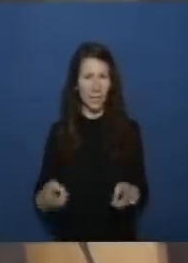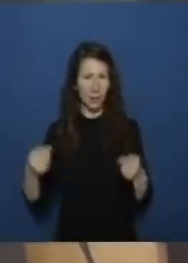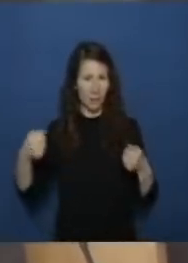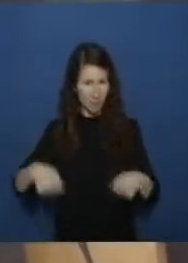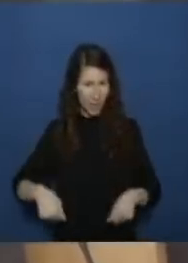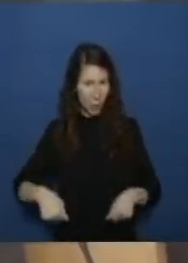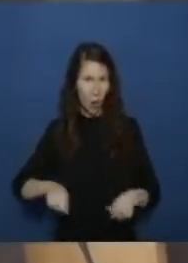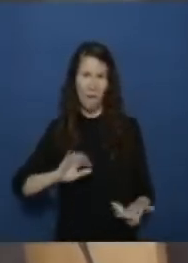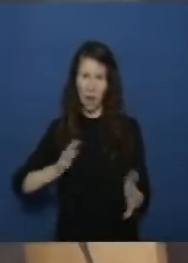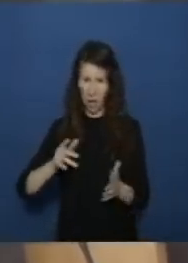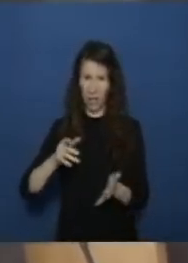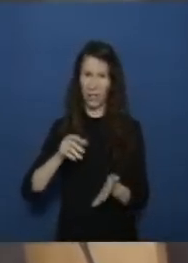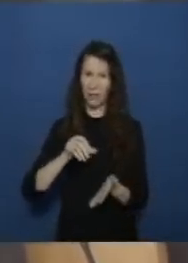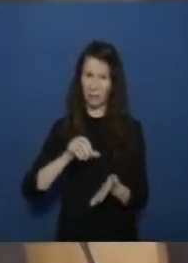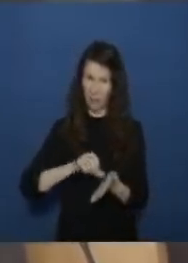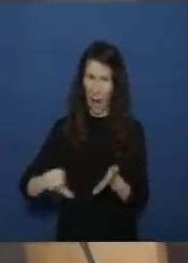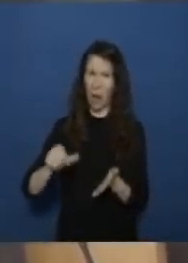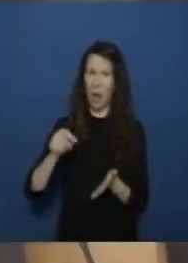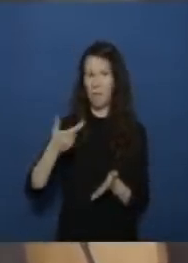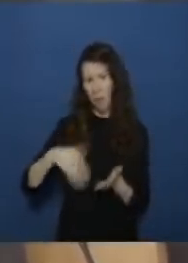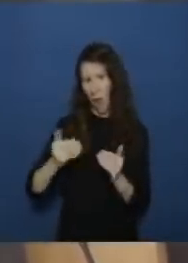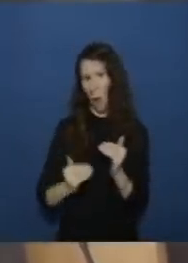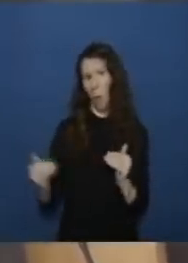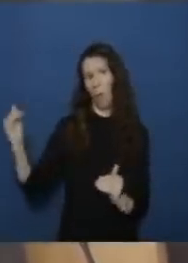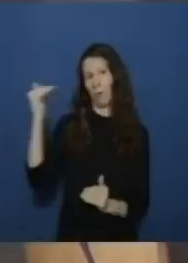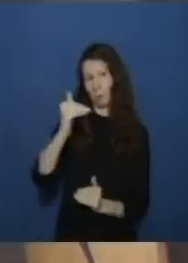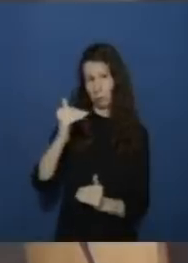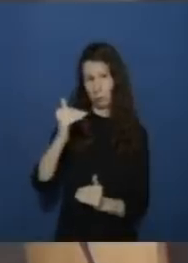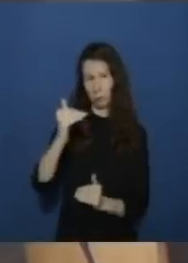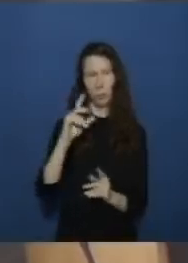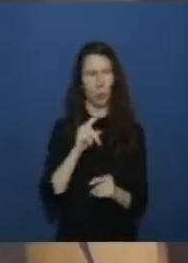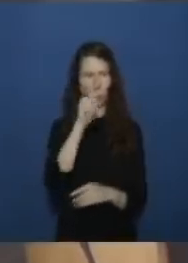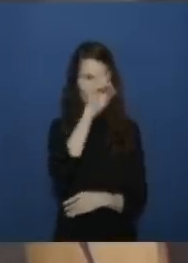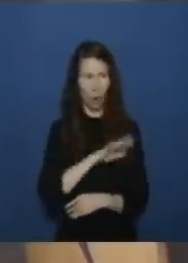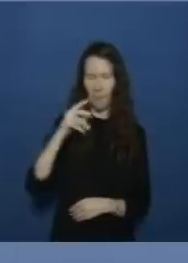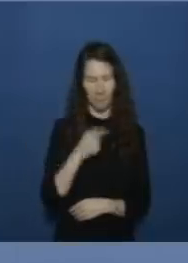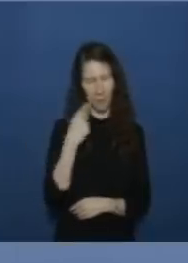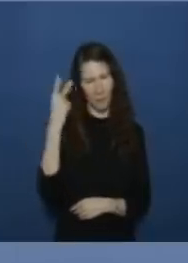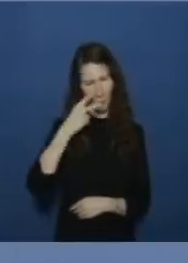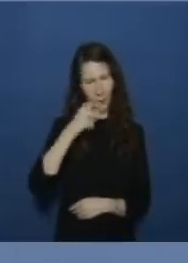zahlungen wohl höher ist das der grund dass deutschland sagt mehr wollen wir nicht zahlen